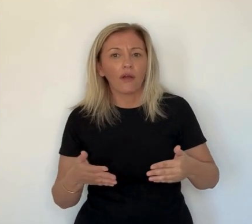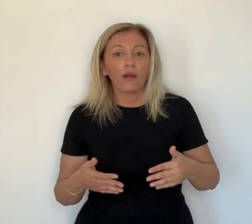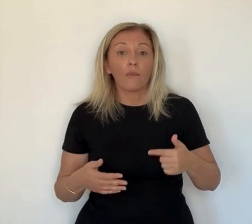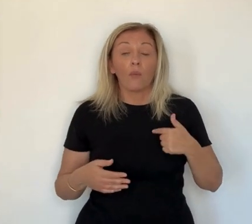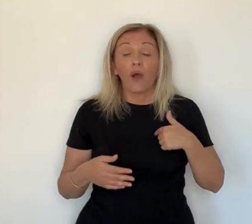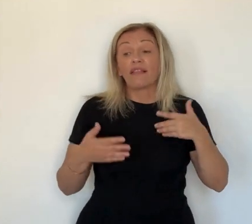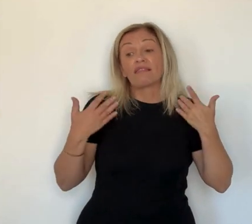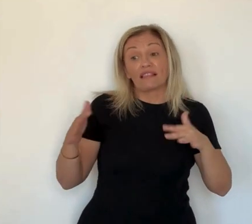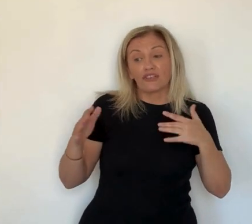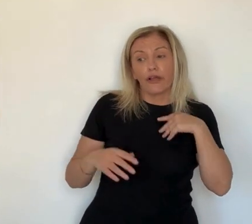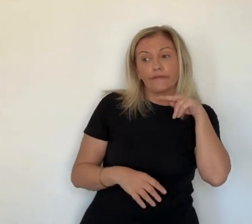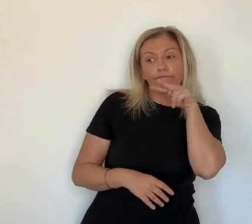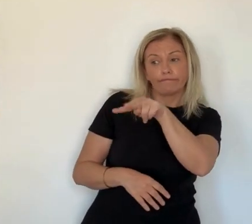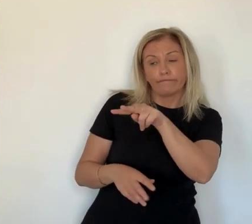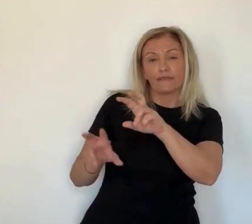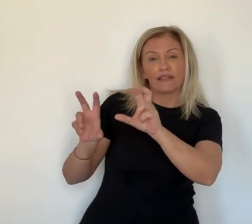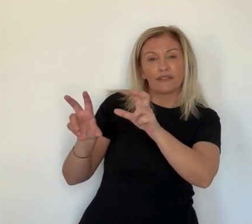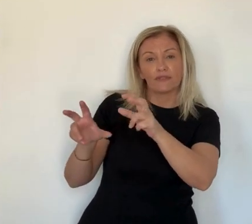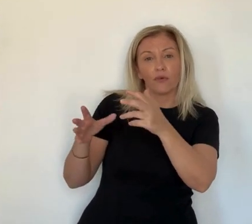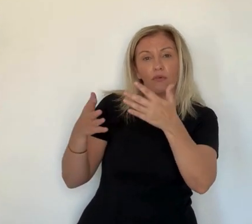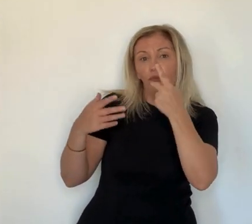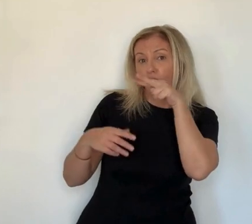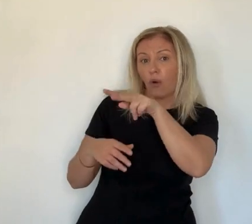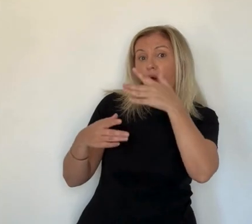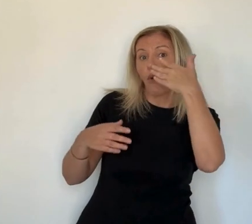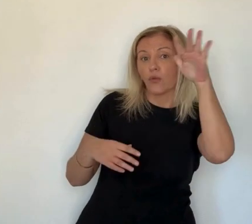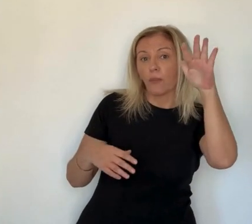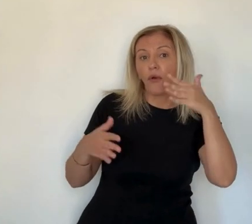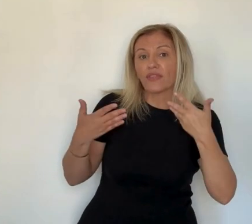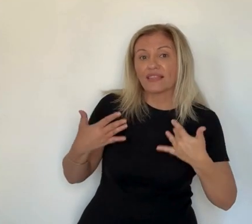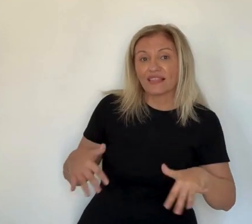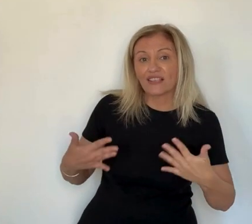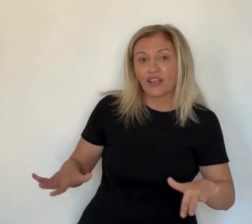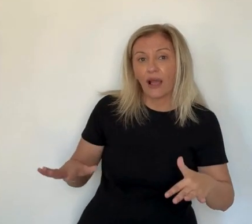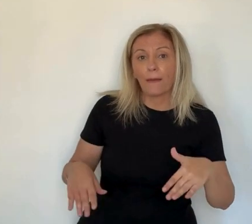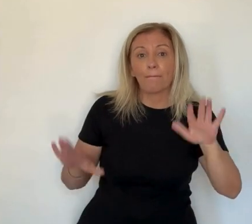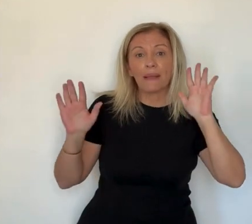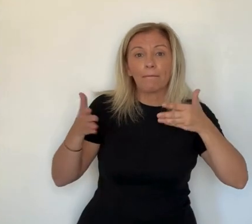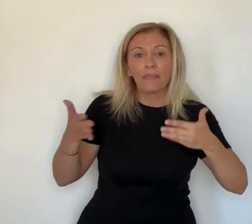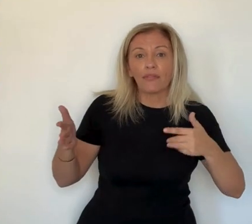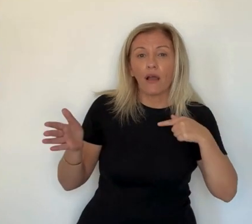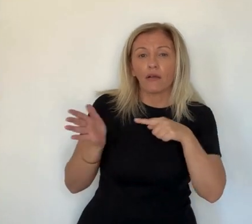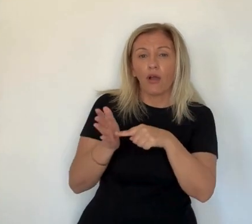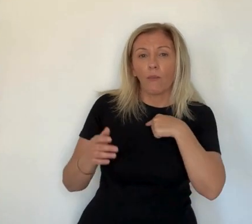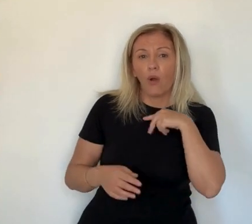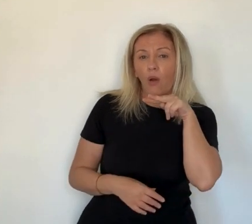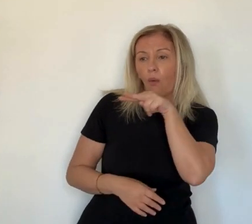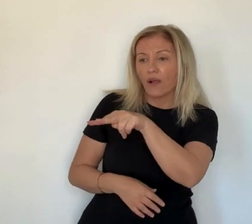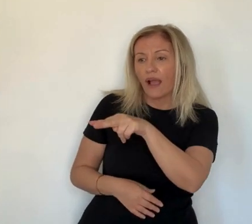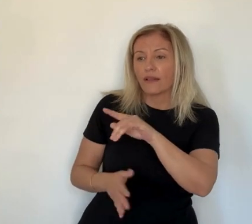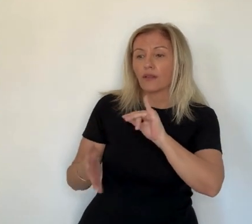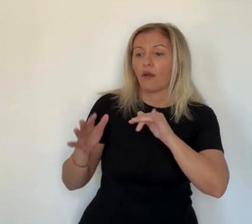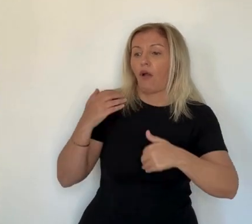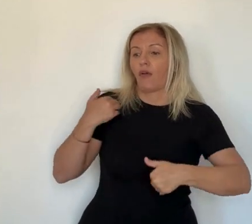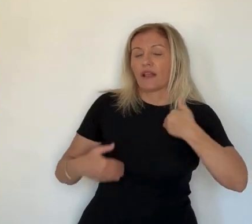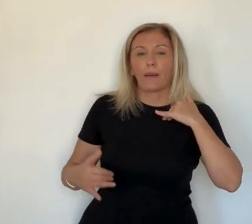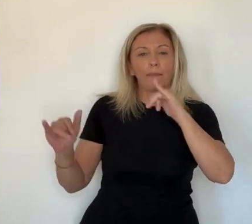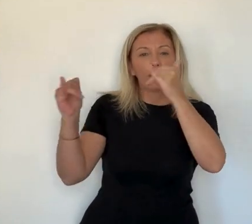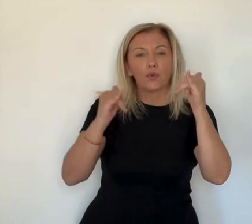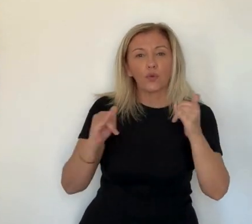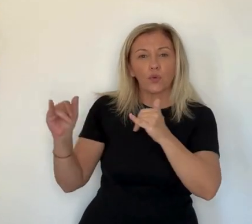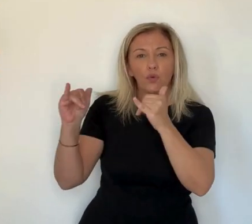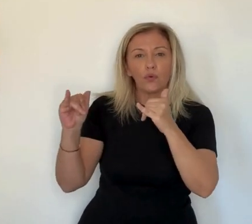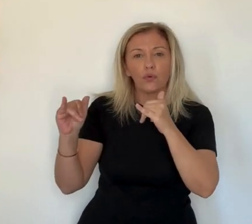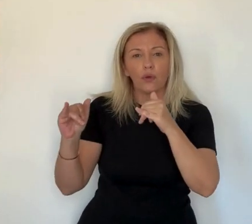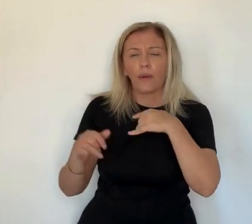compliqué qu'on pourrait le croire. Est-ce que vous regarderez le handisport différemment maintenant ? Déjà personnellement, je le regarde déjà différemment. Donc en